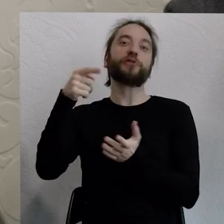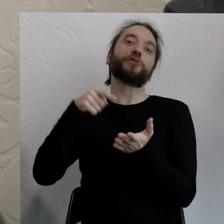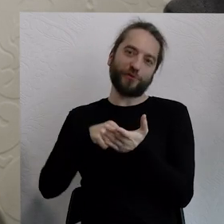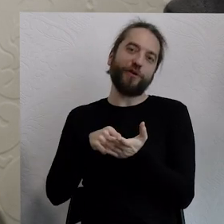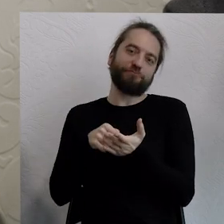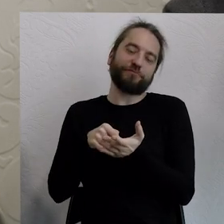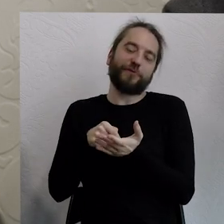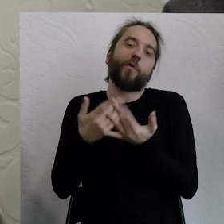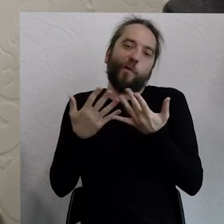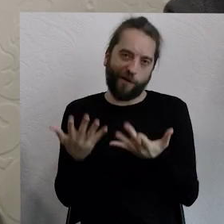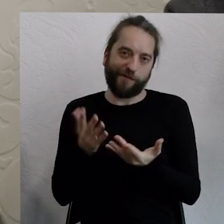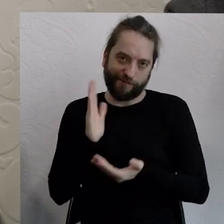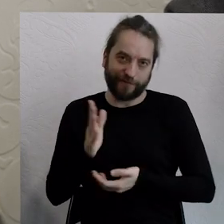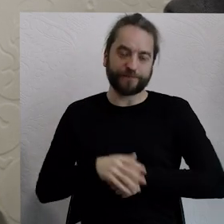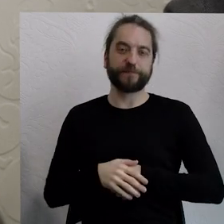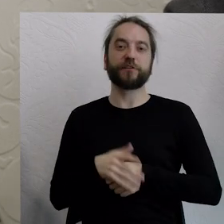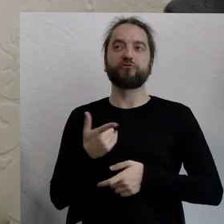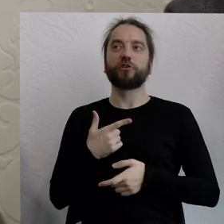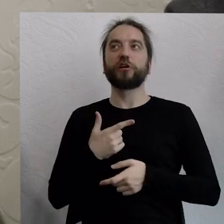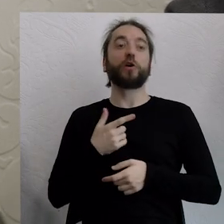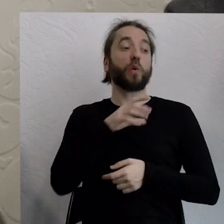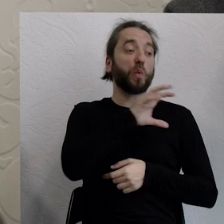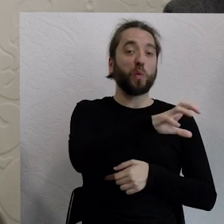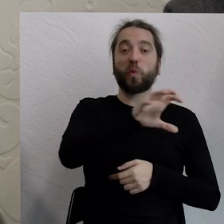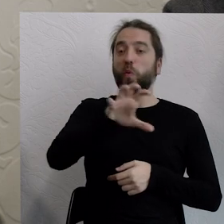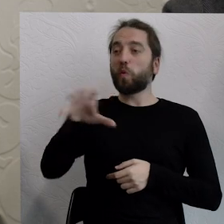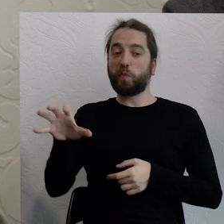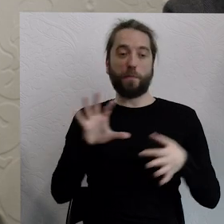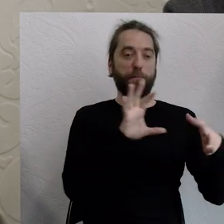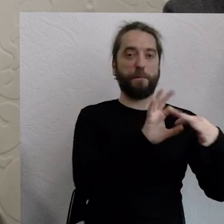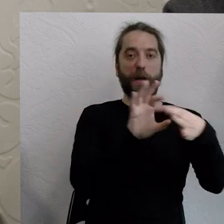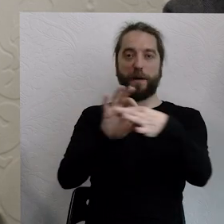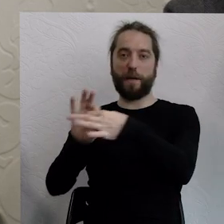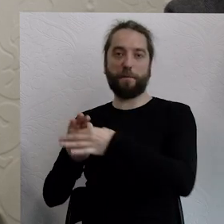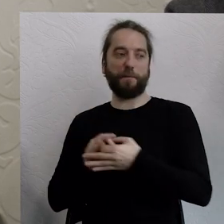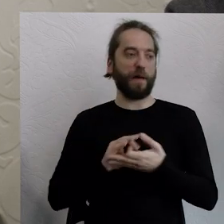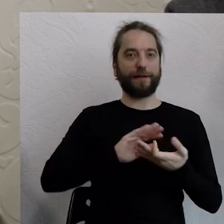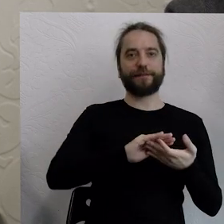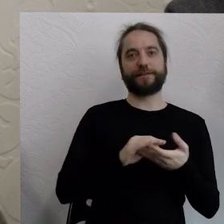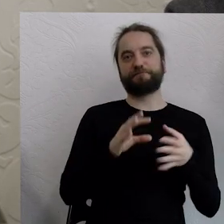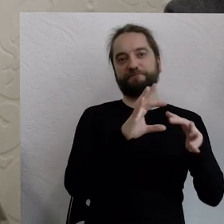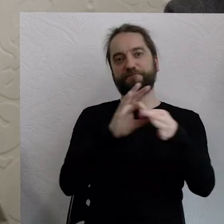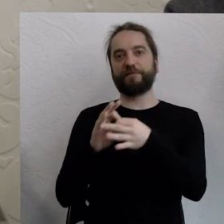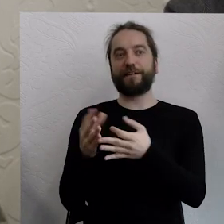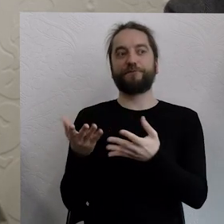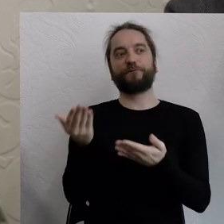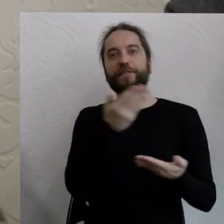przyszłość zakłada bardzo duże włączenie różnych grup i myślę, że zaczyna się to